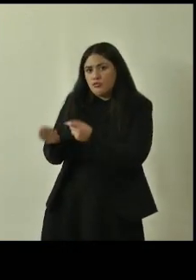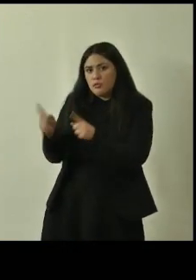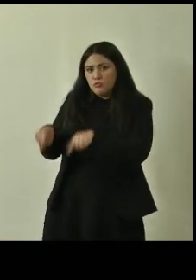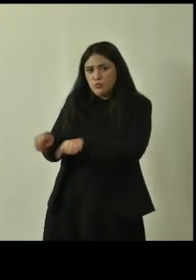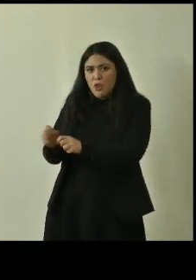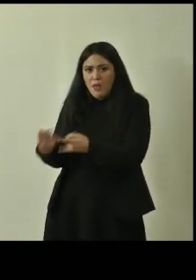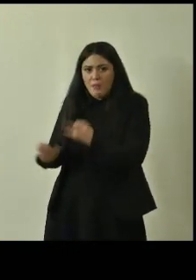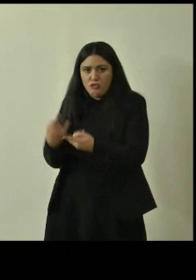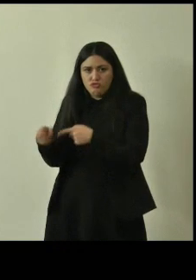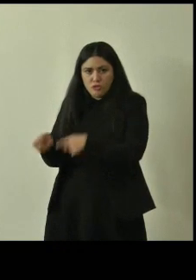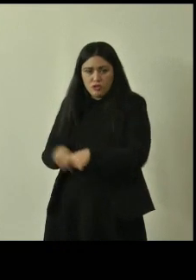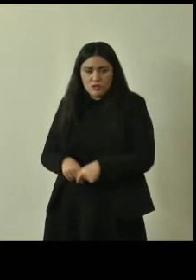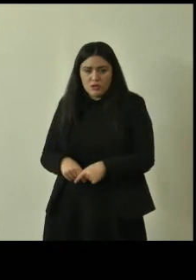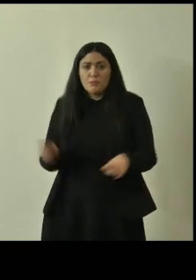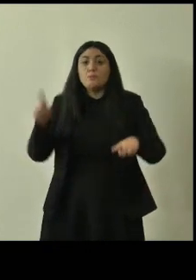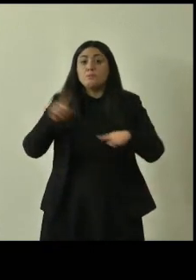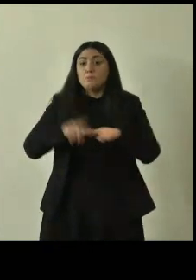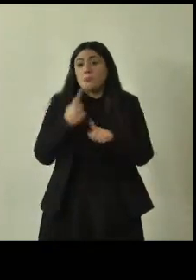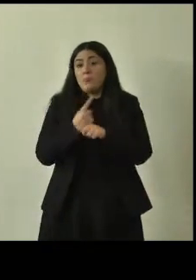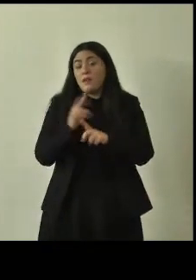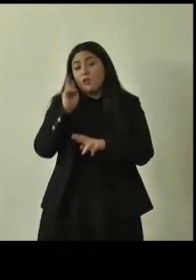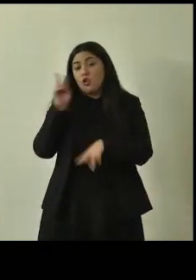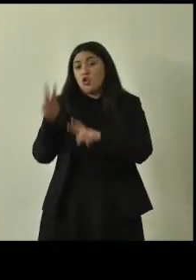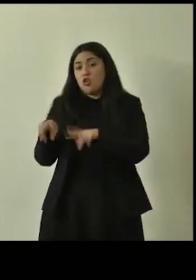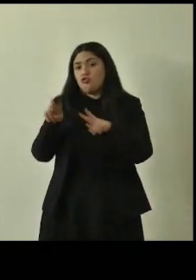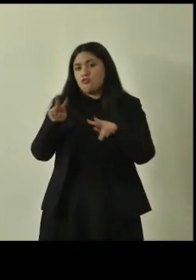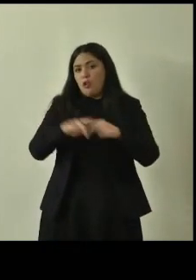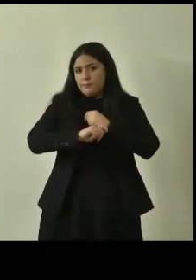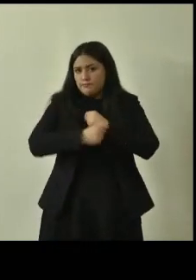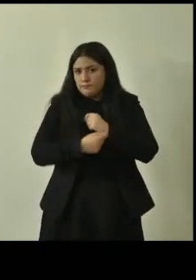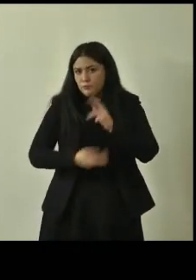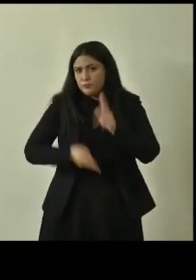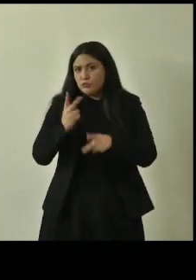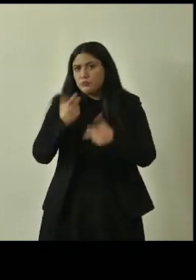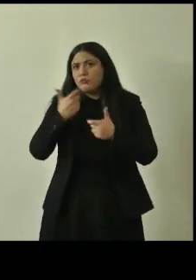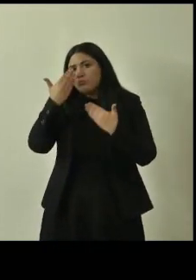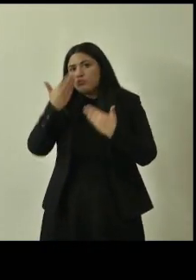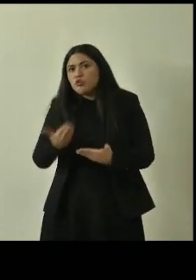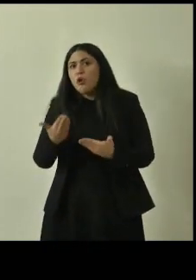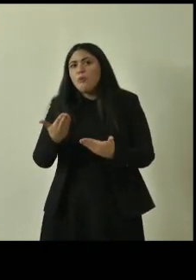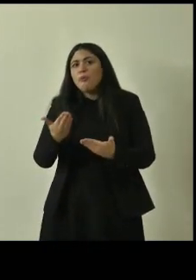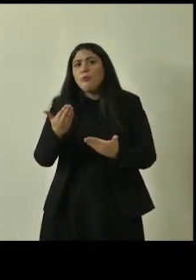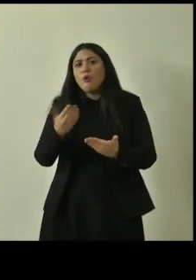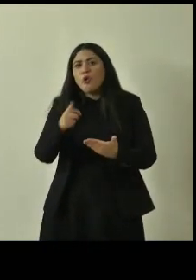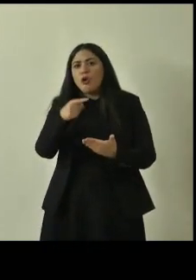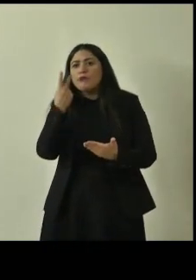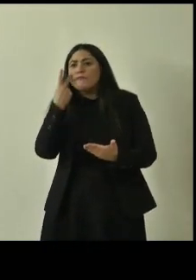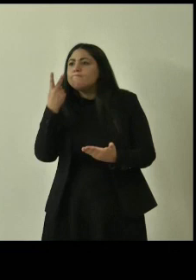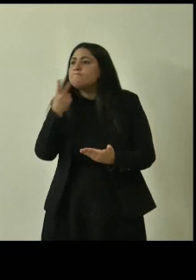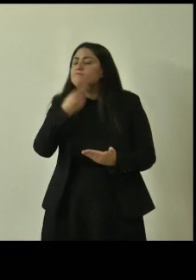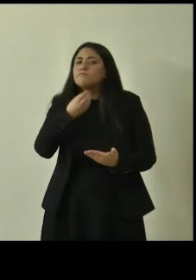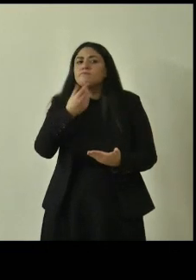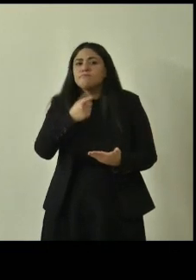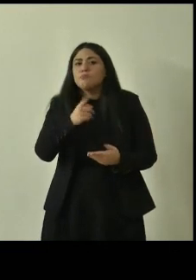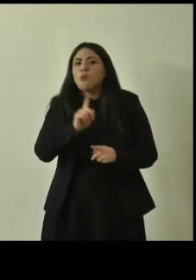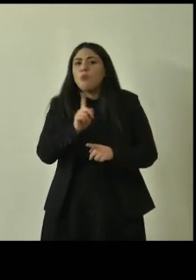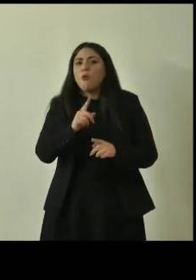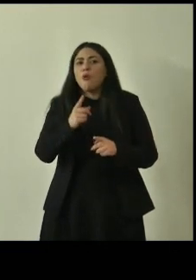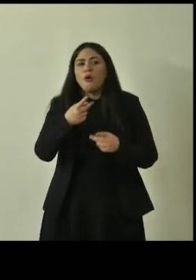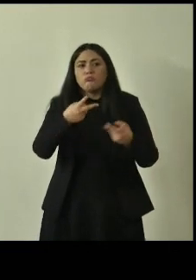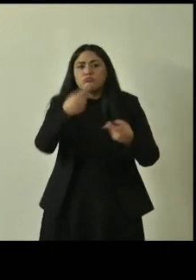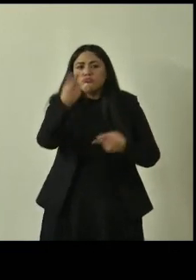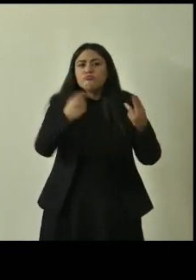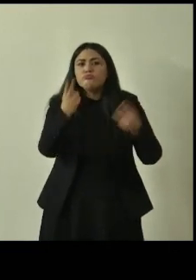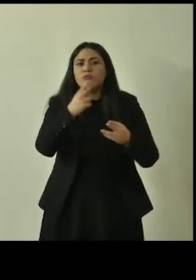controllare di più perché purtroppo assistiamo a volte a interventi non autorizzati, potature